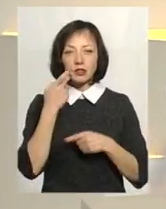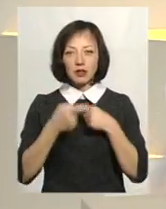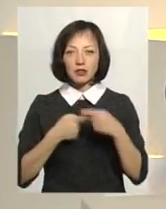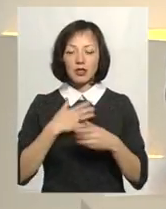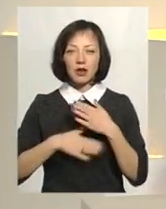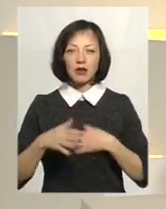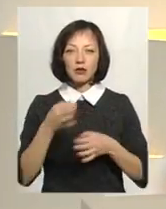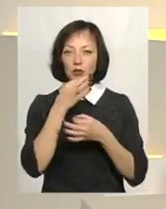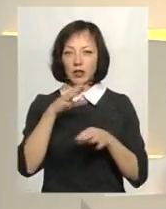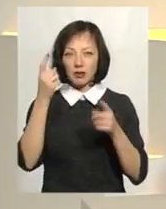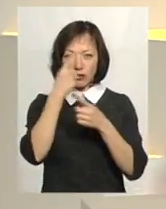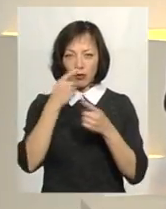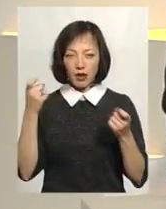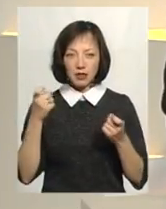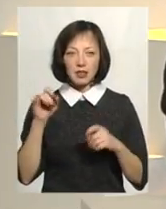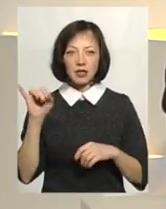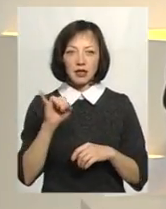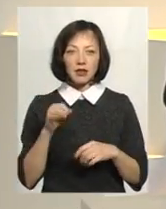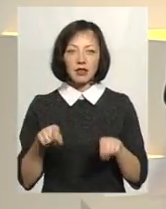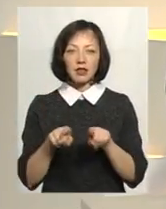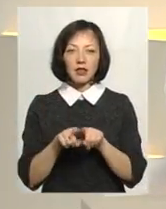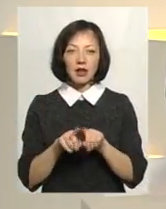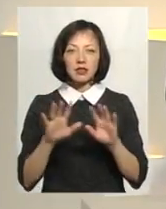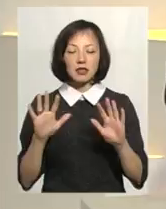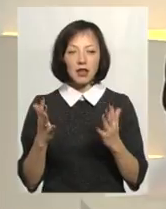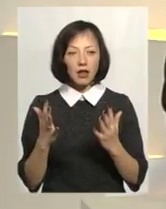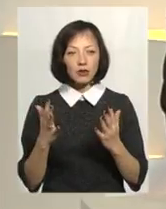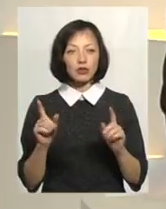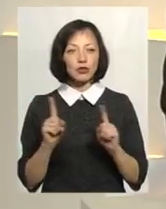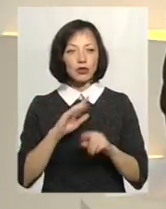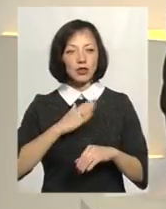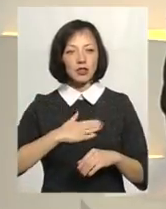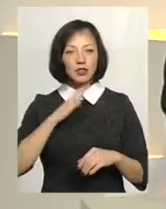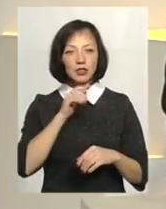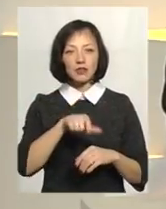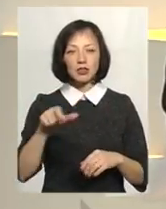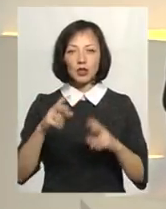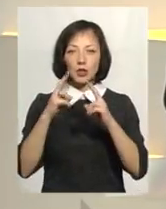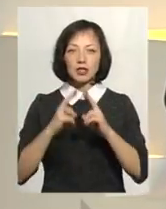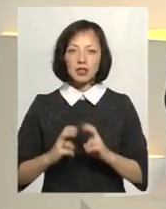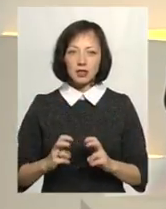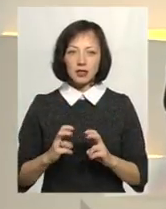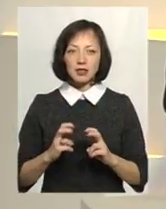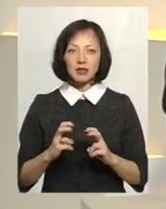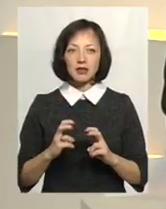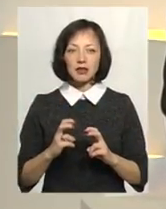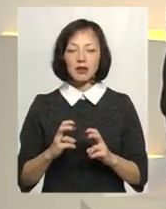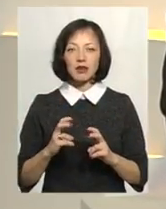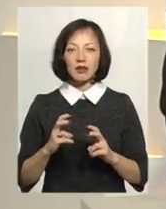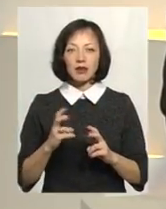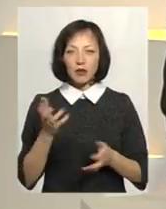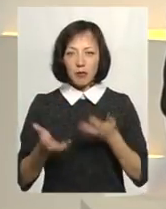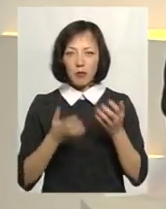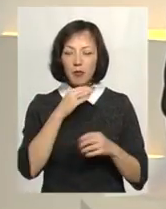раді будь-якій інформації. І от так склалося, що наші дівчата-дослідниці дослідили